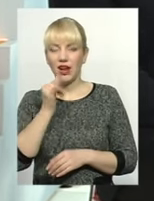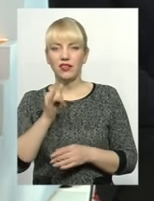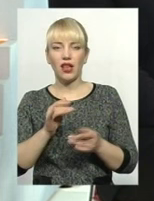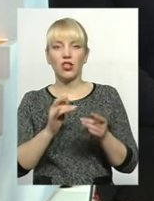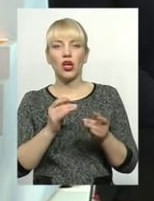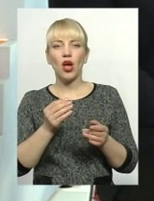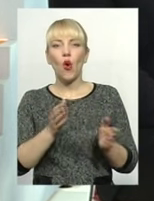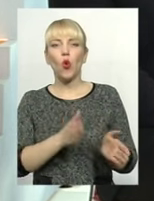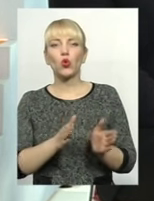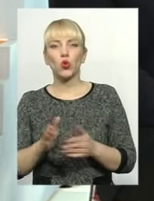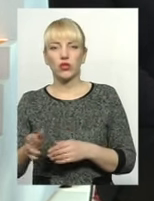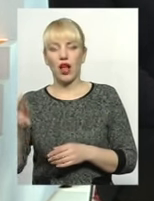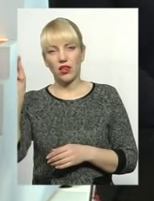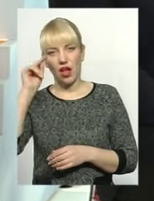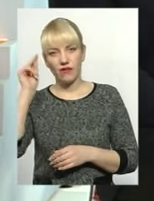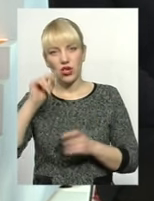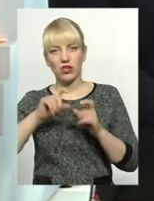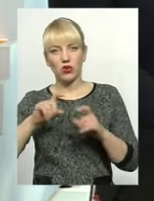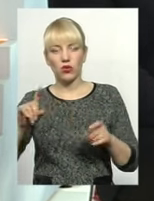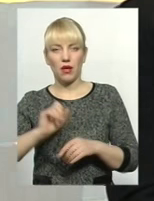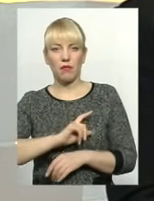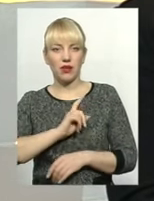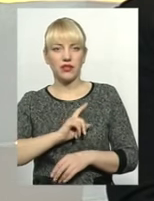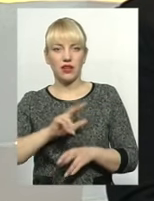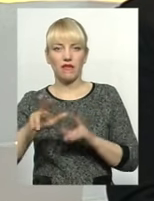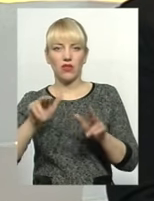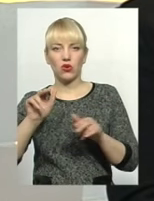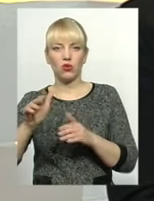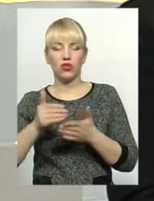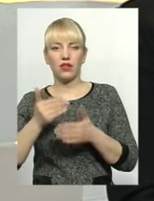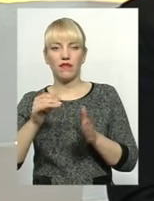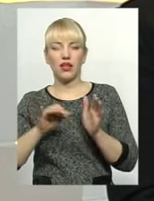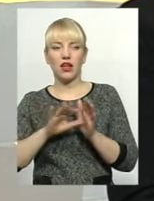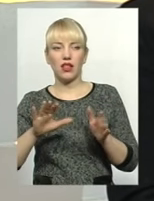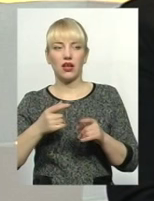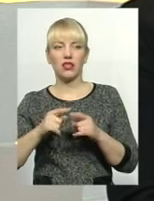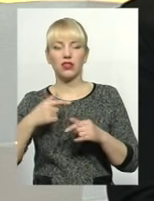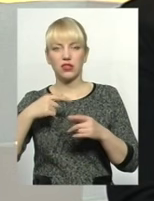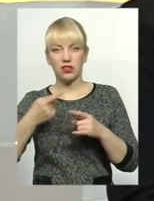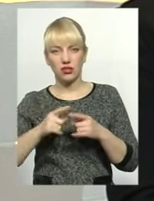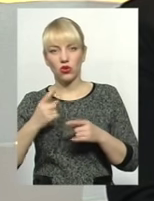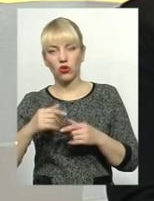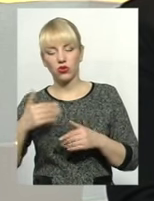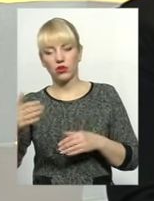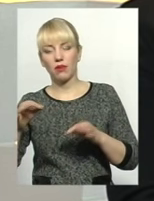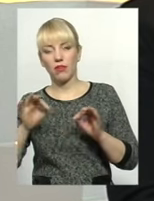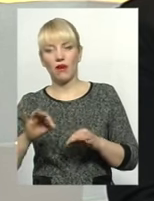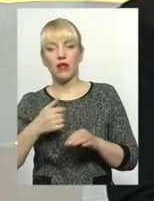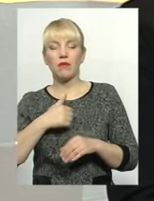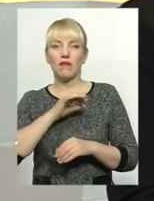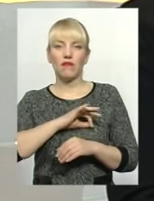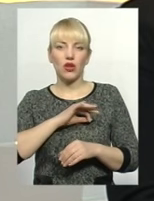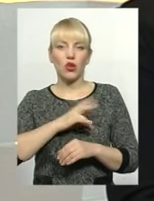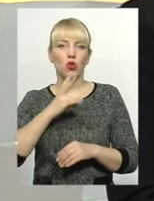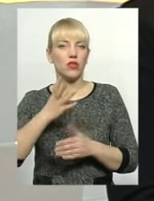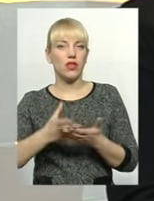Навчальні корпуси і майстерні відключені від енергії. З одної сторони, правильно, тому що ми її використали, а не заплатили. А з другого сторони, а звідки ми